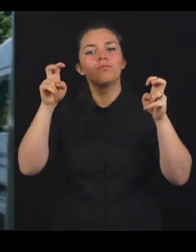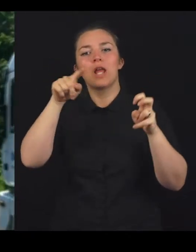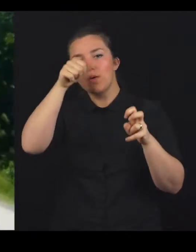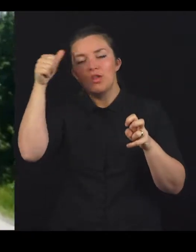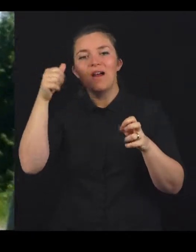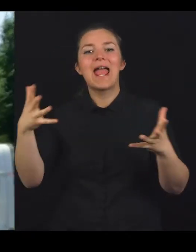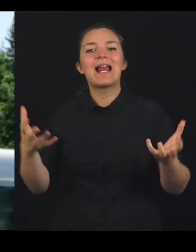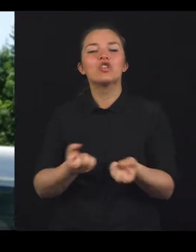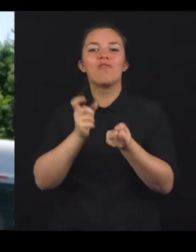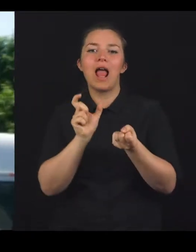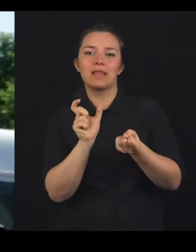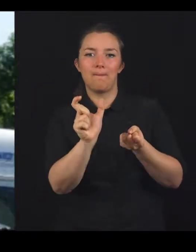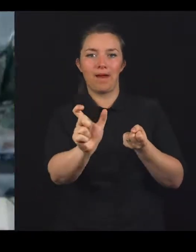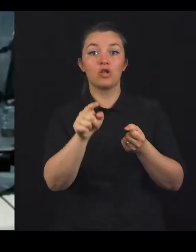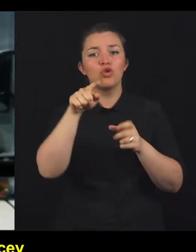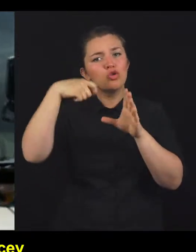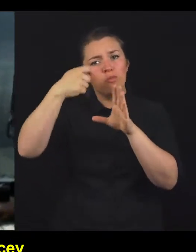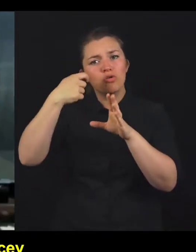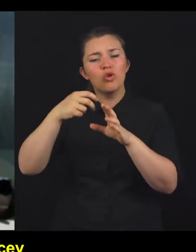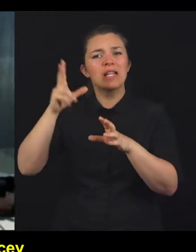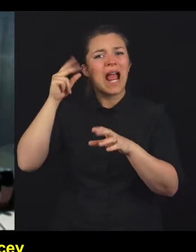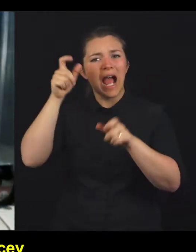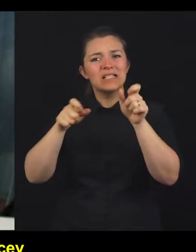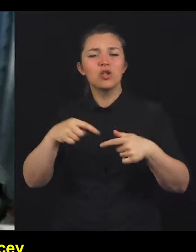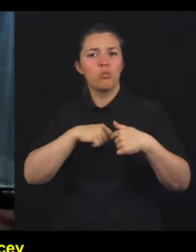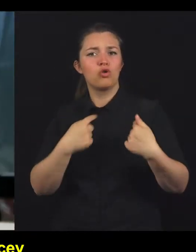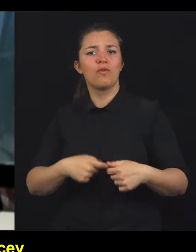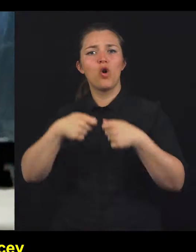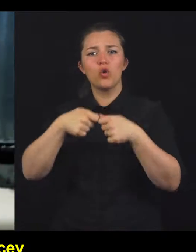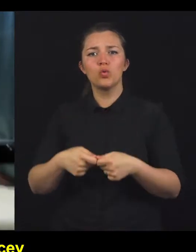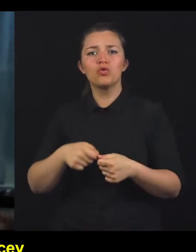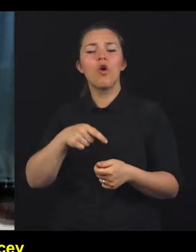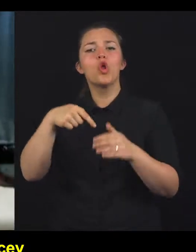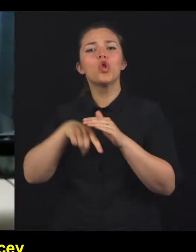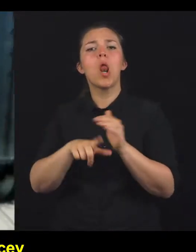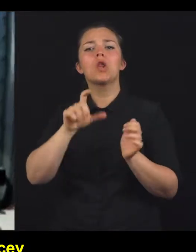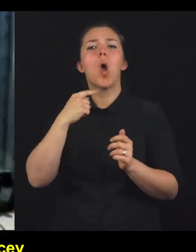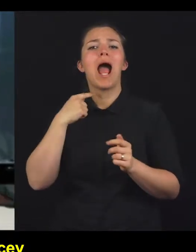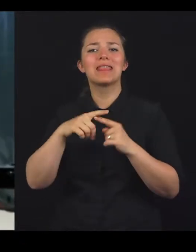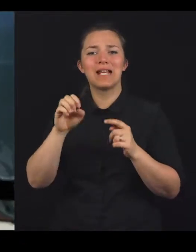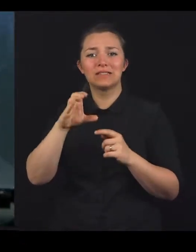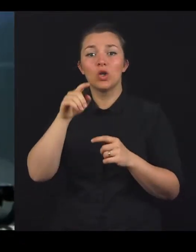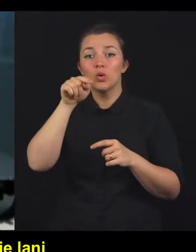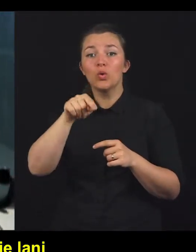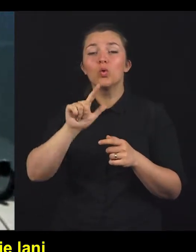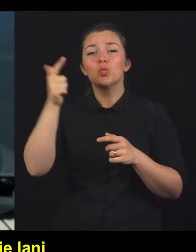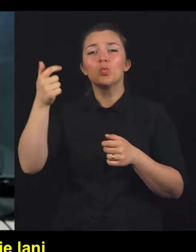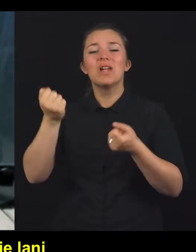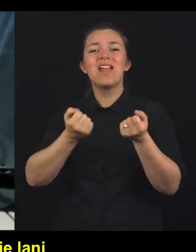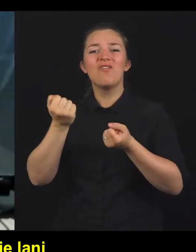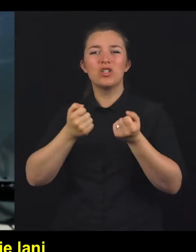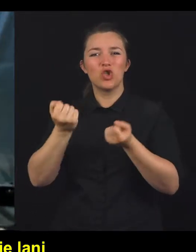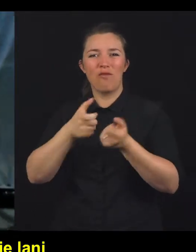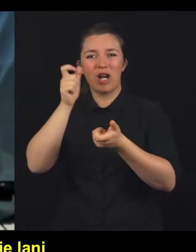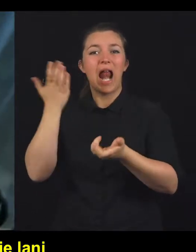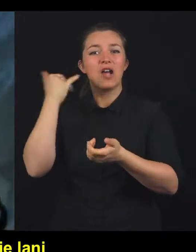tako imenovani reševalni pas. To so posnetki gasiljcev prostovoljnega društva Dolni Logatec. tuj voznik